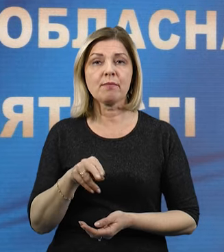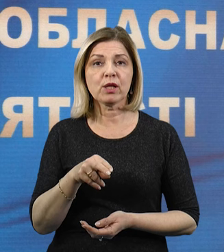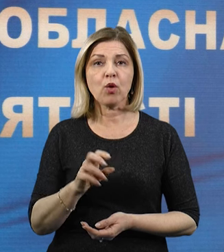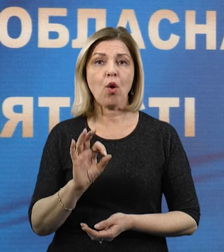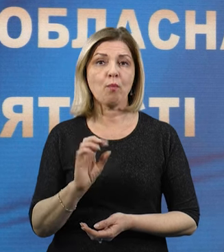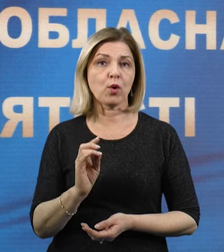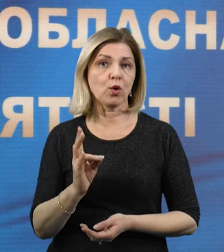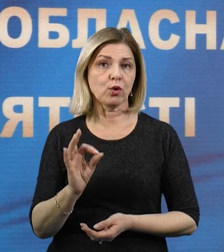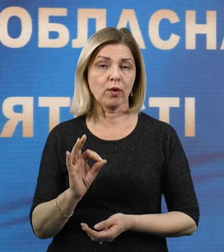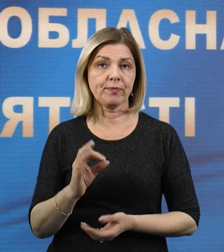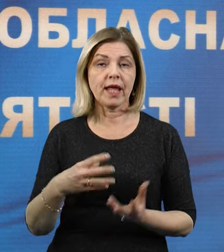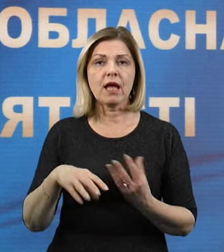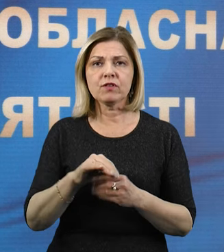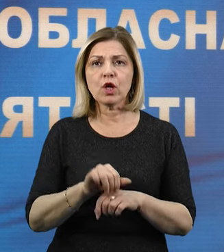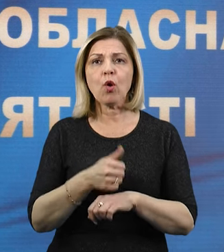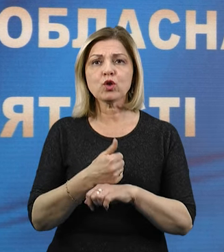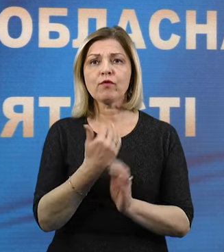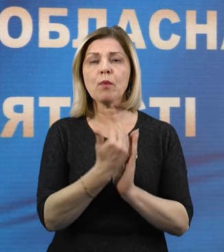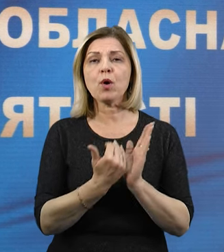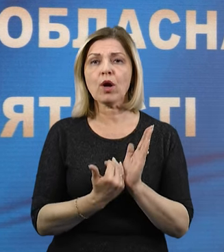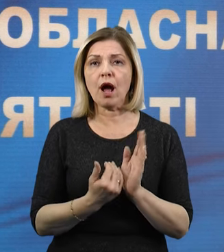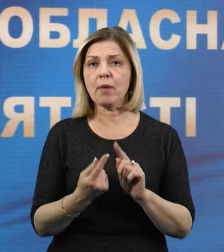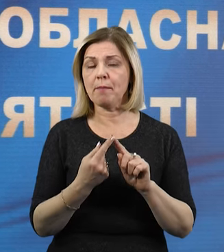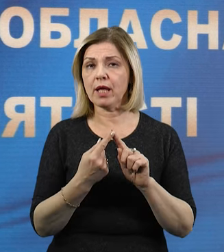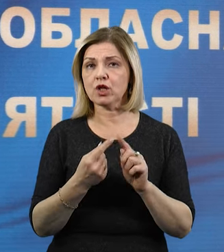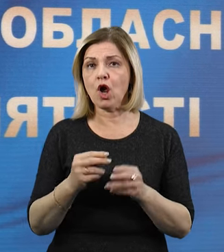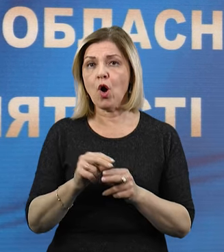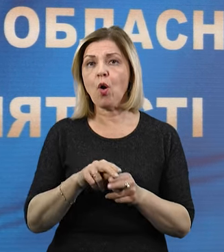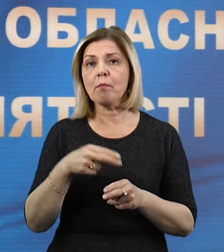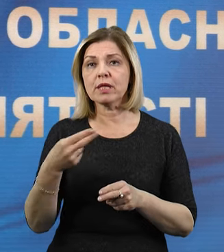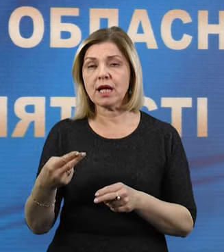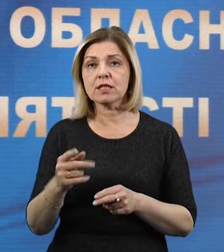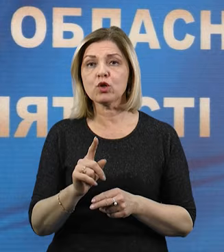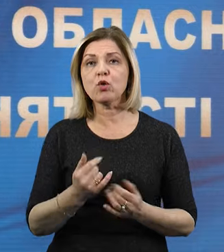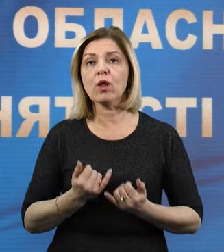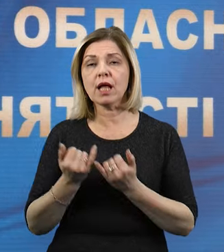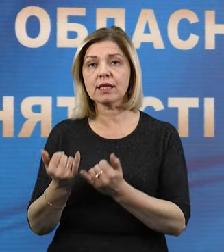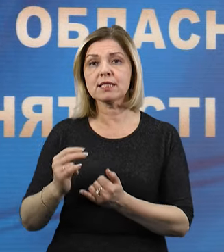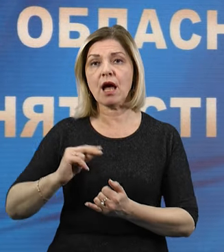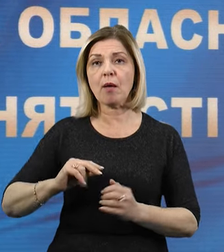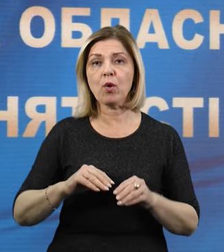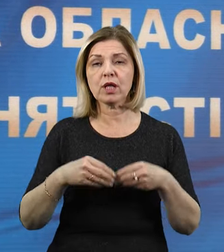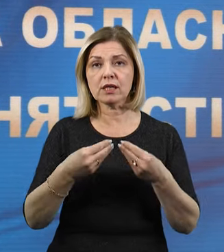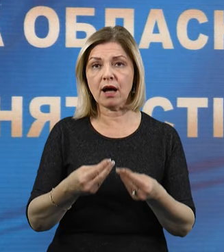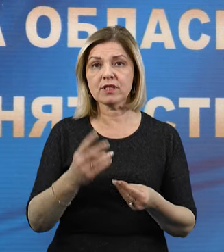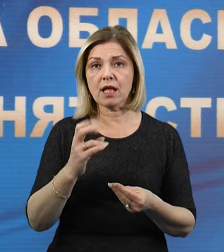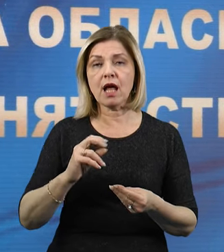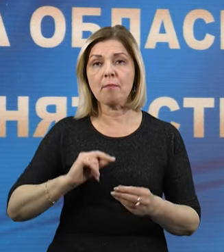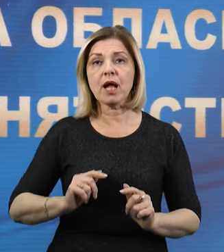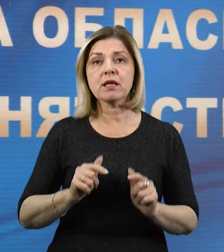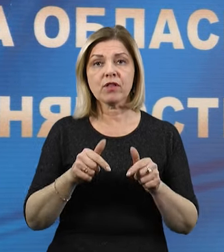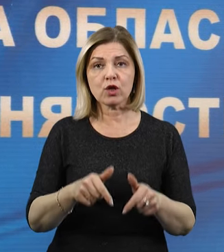основних активних програм. Перша – це компенсація, яка надається роботодавцям на працевлаштування, на оплату праці.